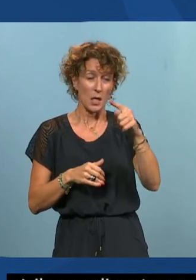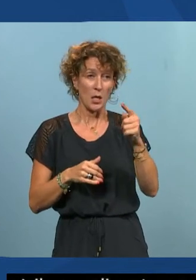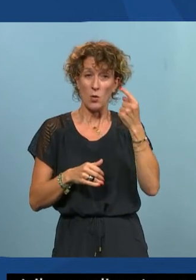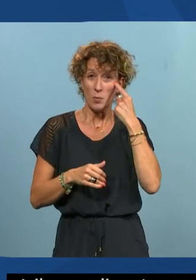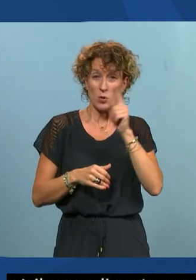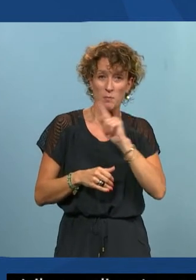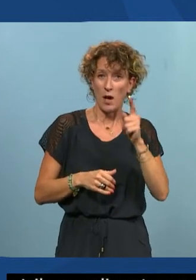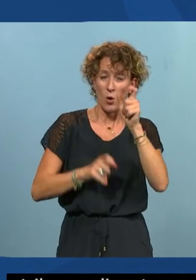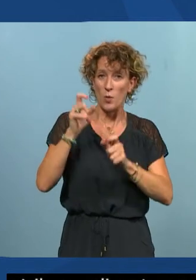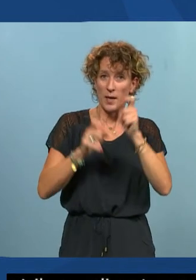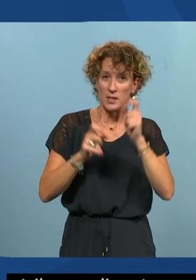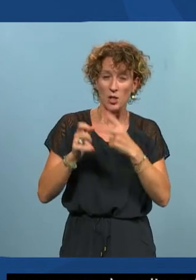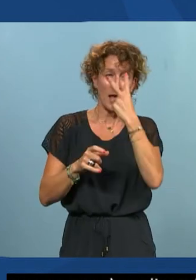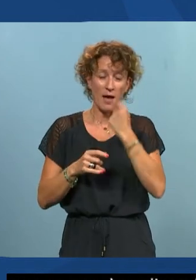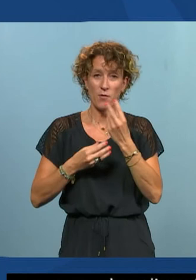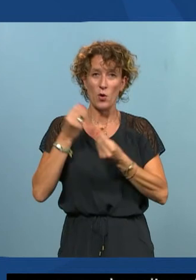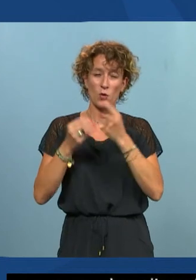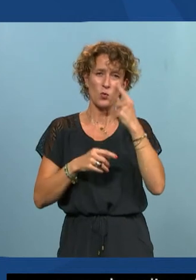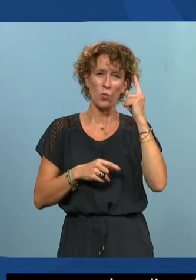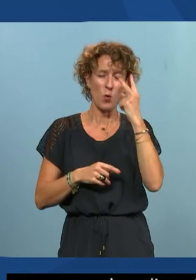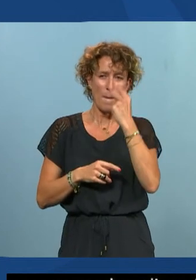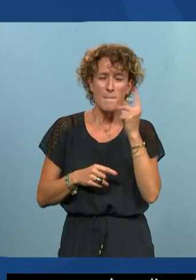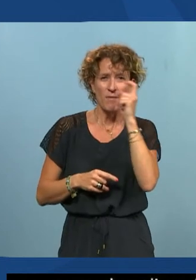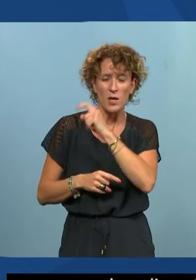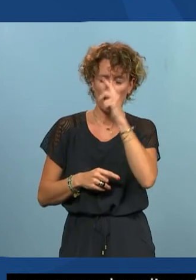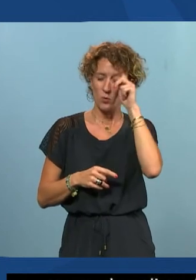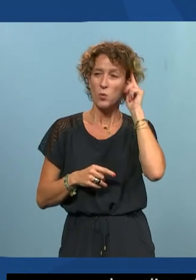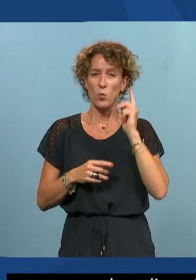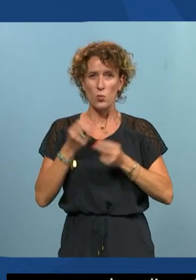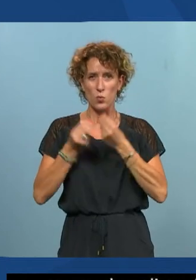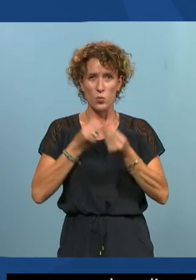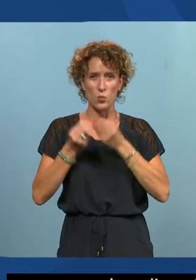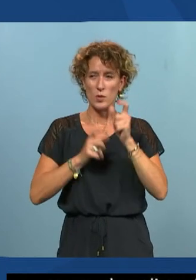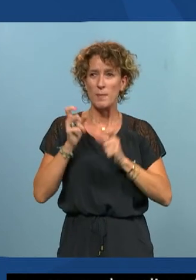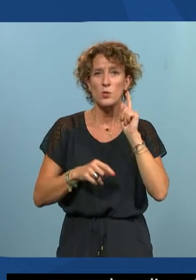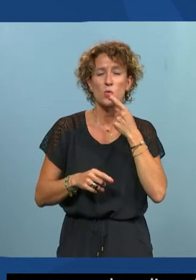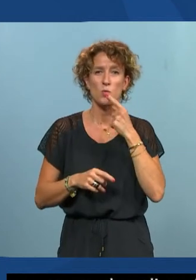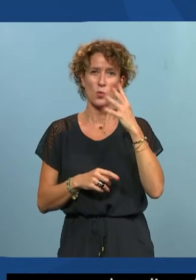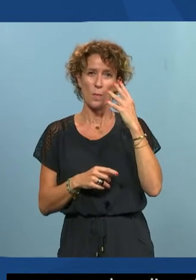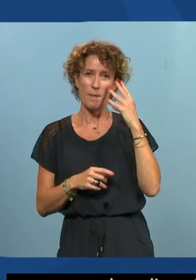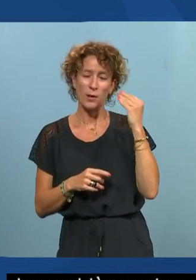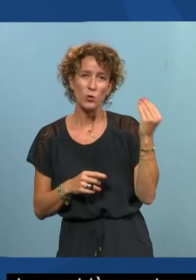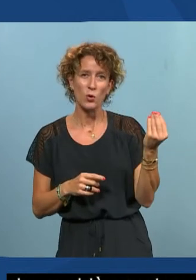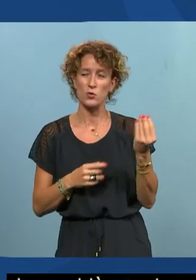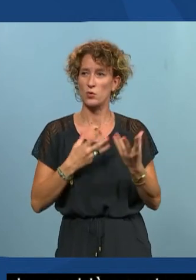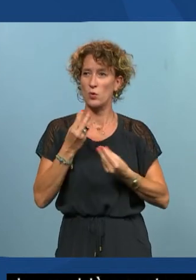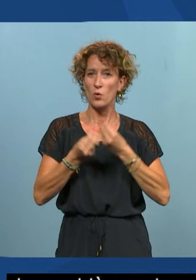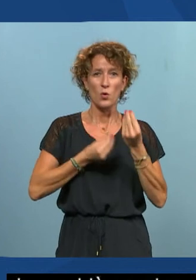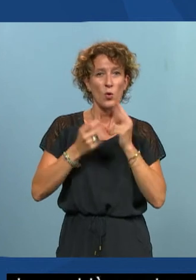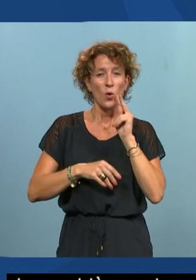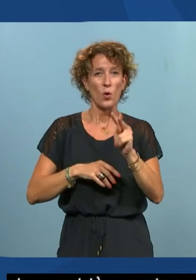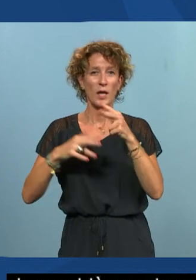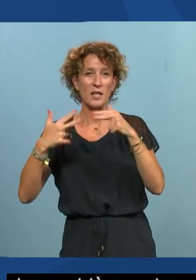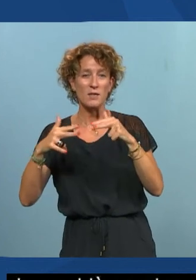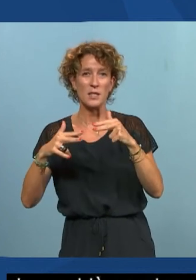malvoyantes aillent sur Internet où les personnes sont malentendantes regardent des vidéos et ne prennent pas